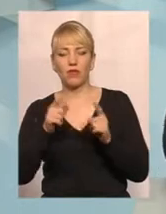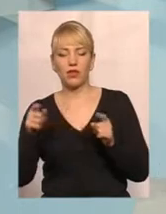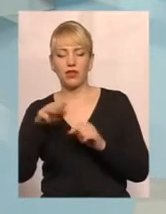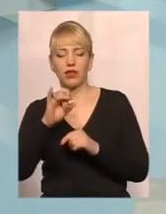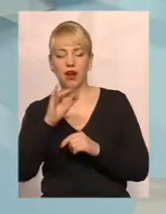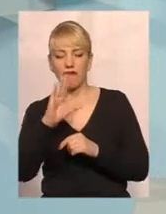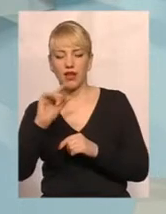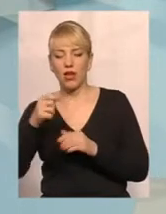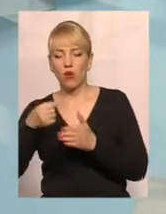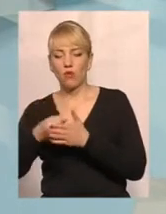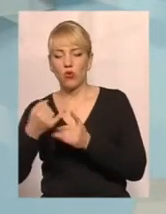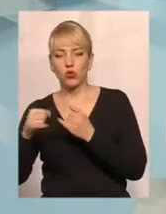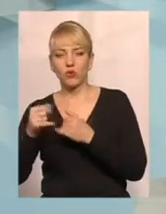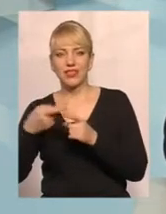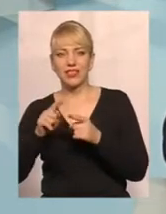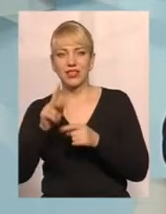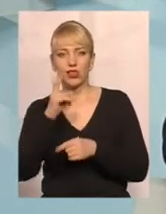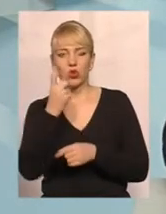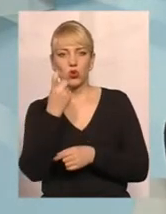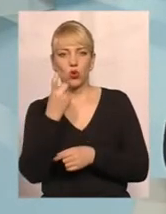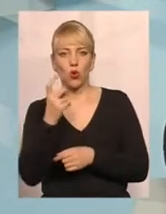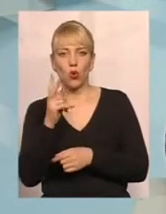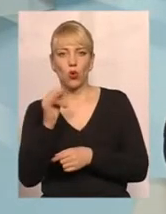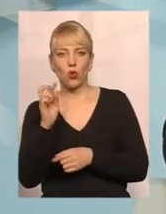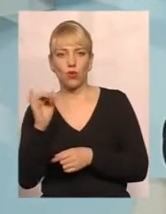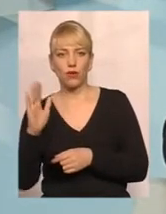жовтень, ці 100 кубів було, скажімо так,